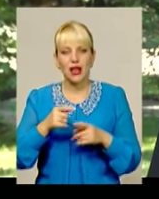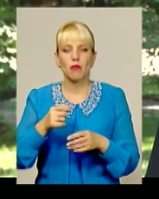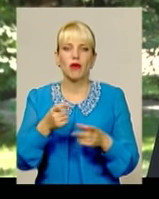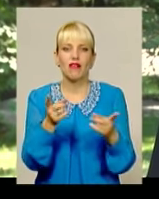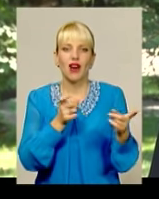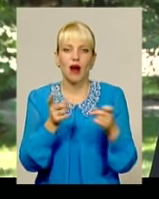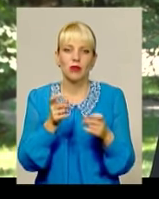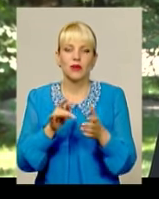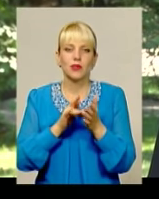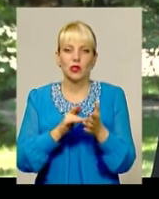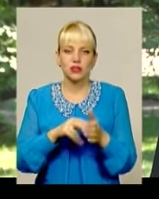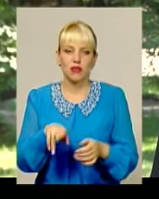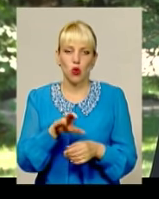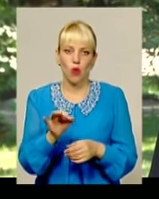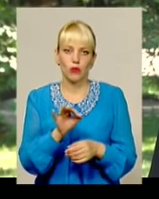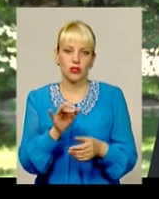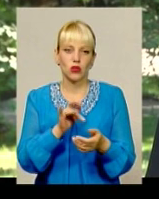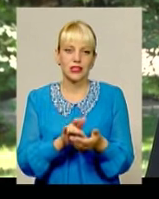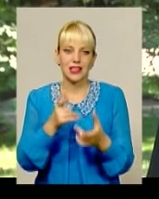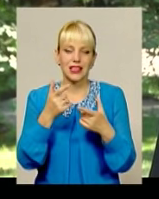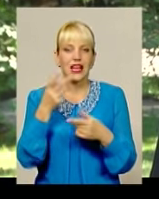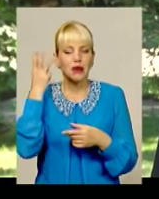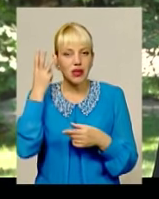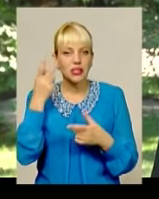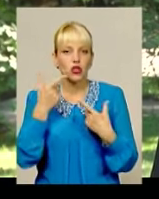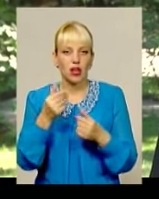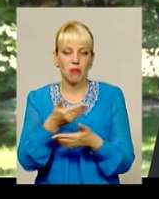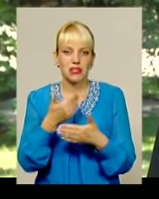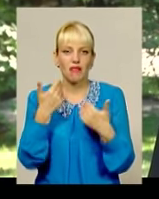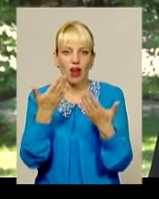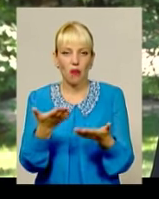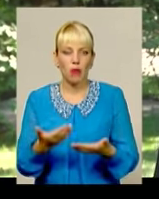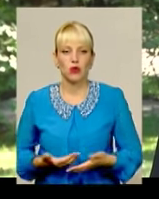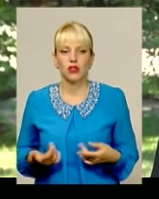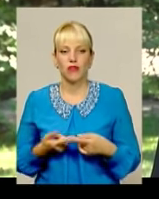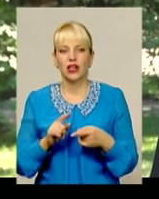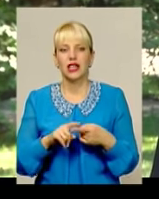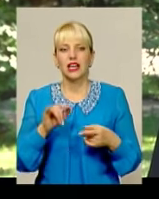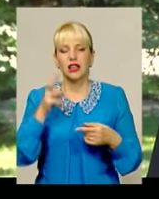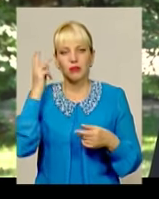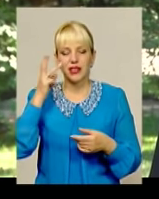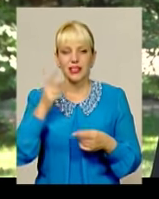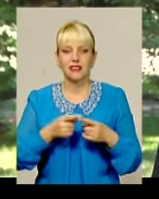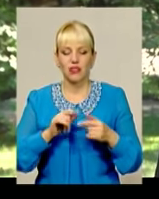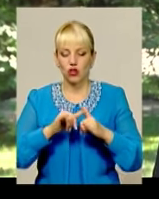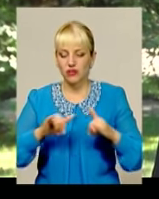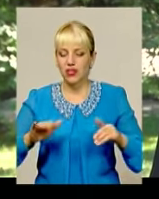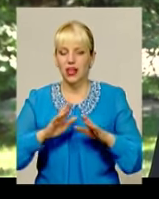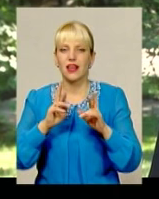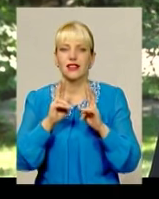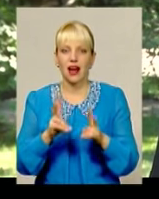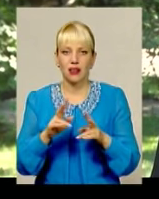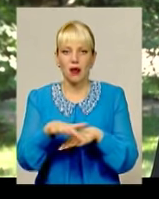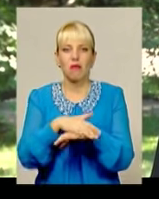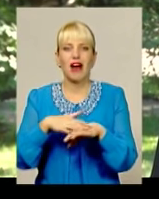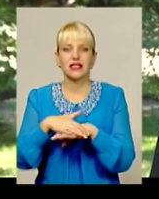обласного центру, міста Хмельницького, в якому ми з вами проживаємо. І також продемонструвати те, що місто Хмельницьке розвивається не лише базарне місто, чи індустріальне місце,